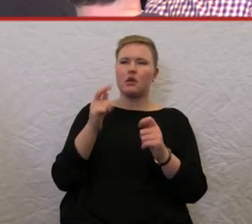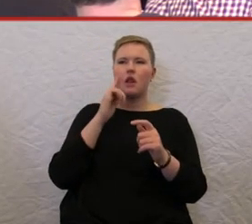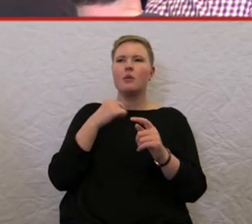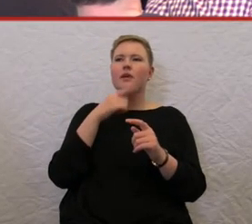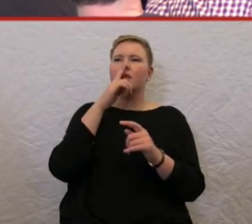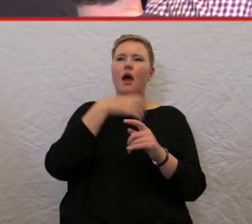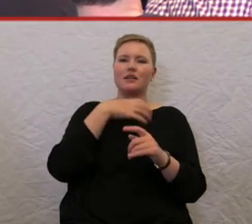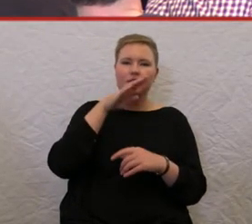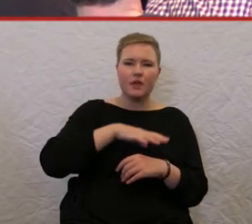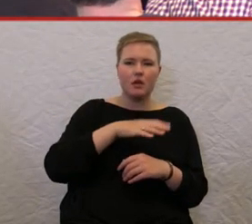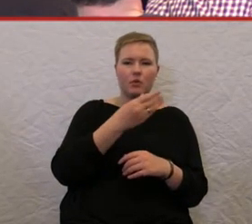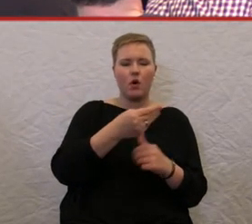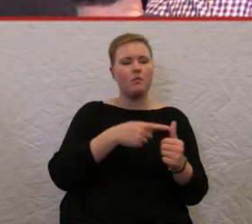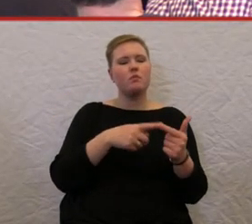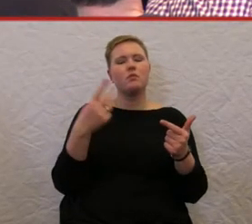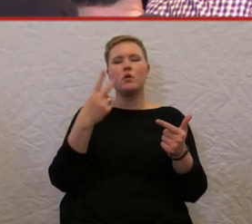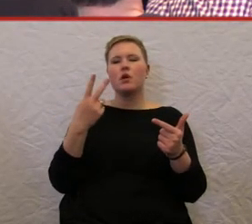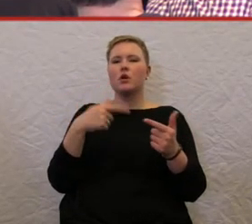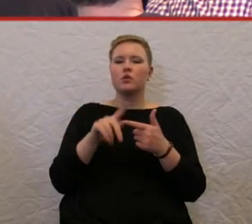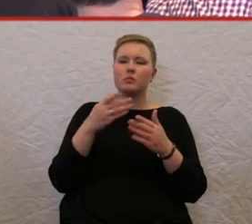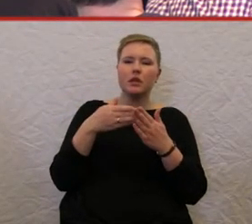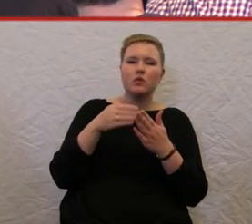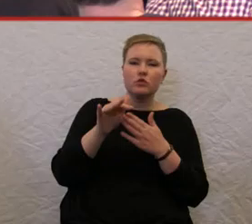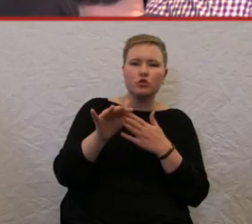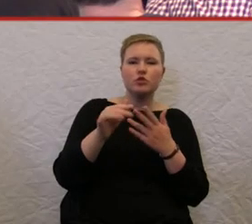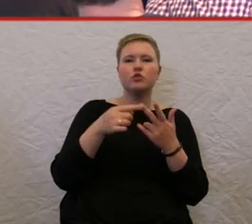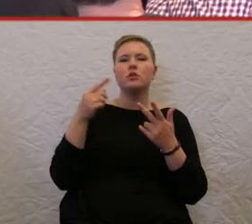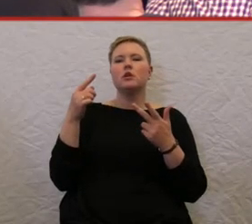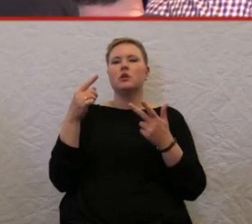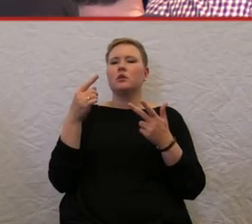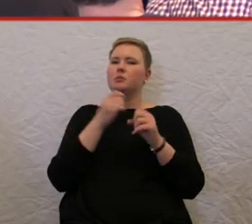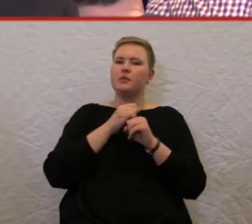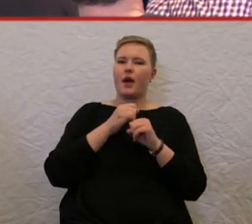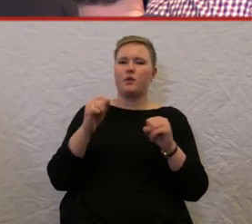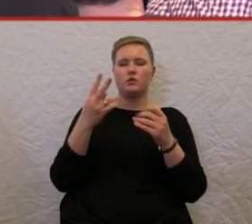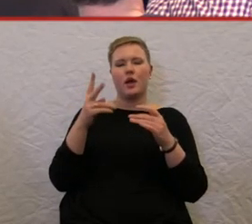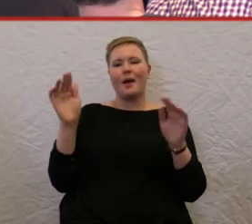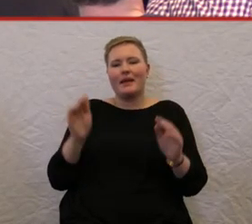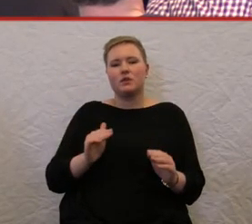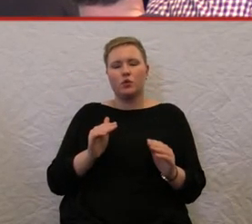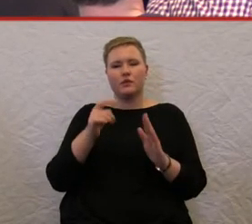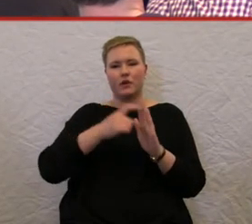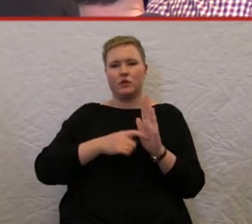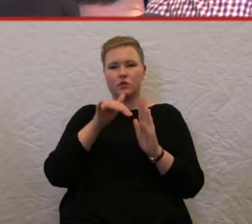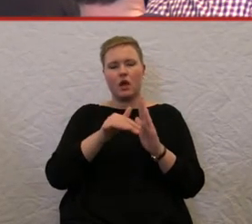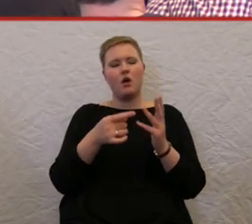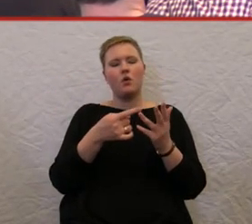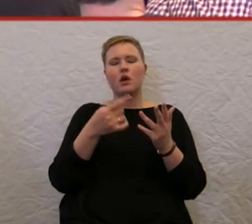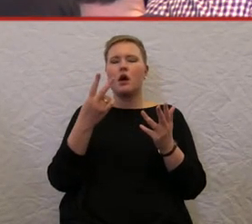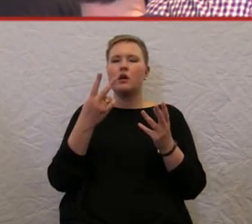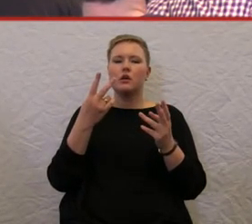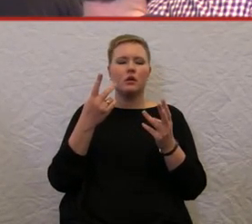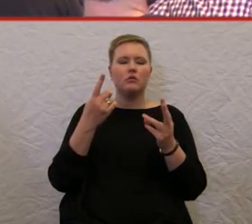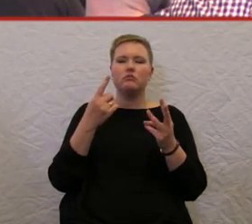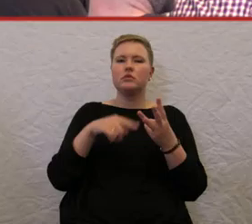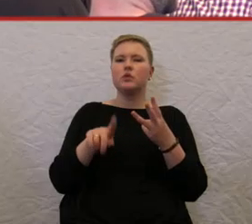man ein Herz viel kriegt, einmal weil man vielleicht eine Behinderung hat, eine Befreiungs-, Ermäßigungsvoraussetzungen, oder einmal weil man eben